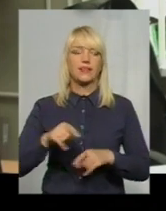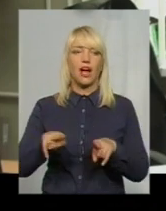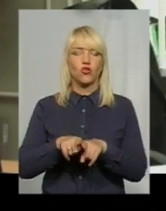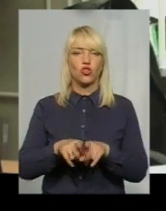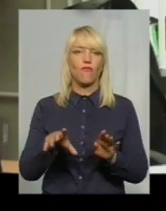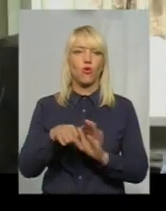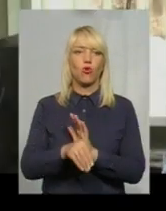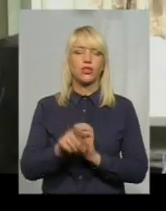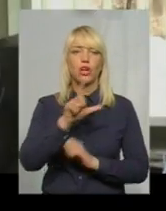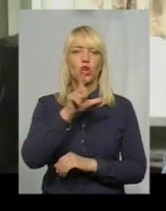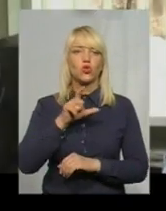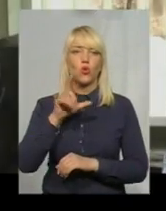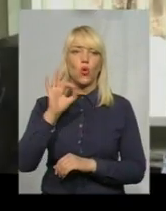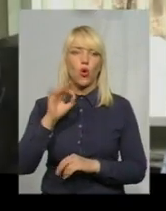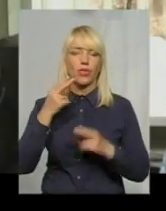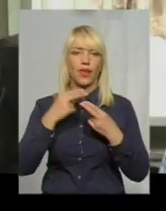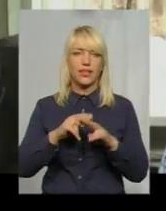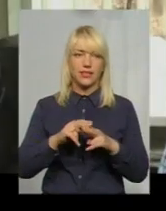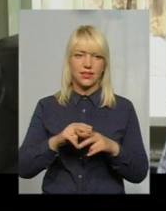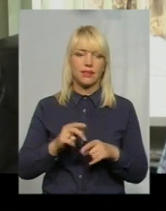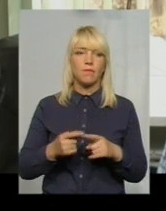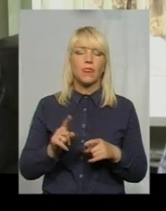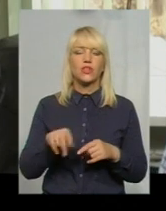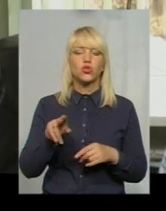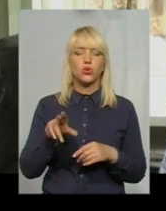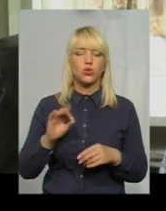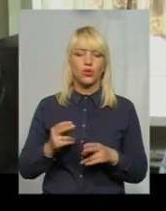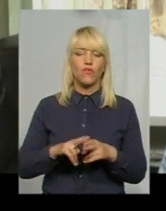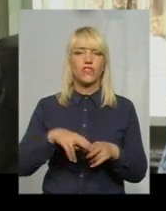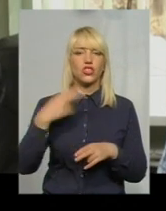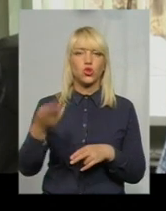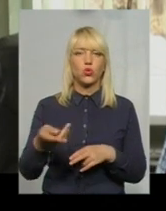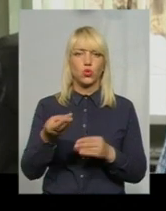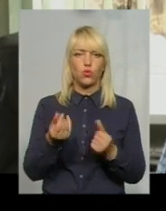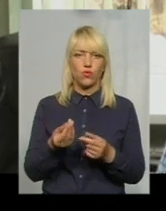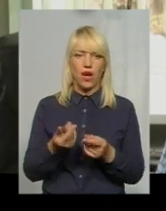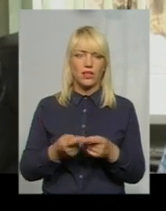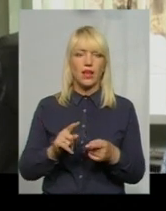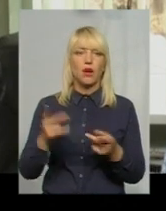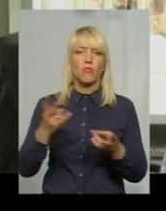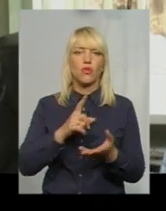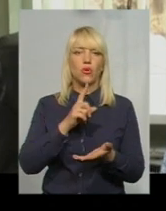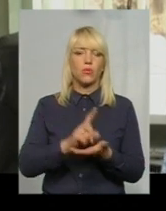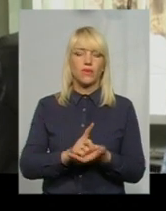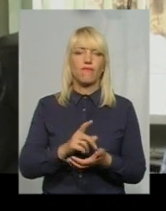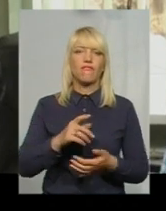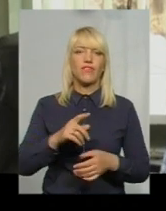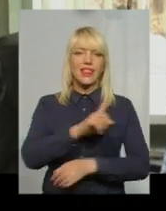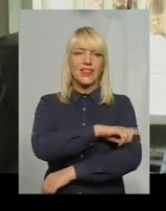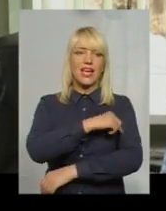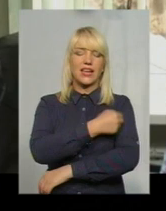також зоотехнік. Щодо відшкодування пасічнику заданої шкоди, внаслідок загибелі збіла обов'язкова наявність в нього ветеринарного